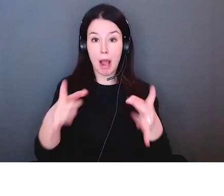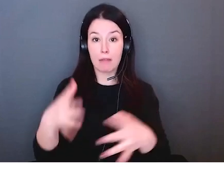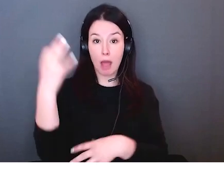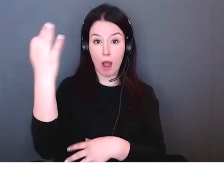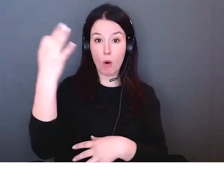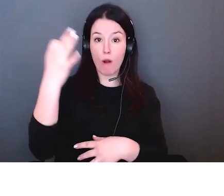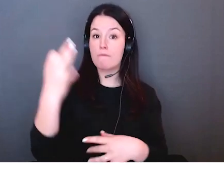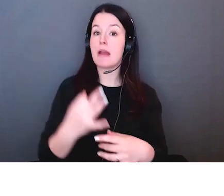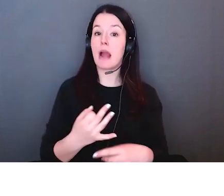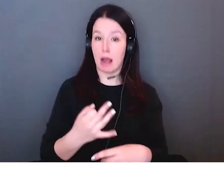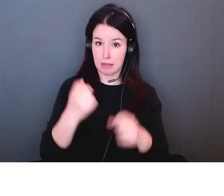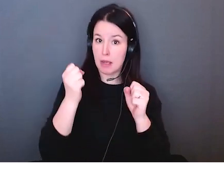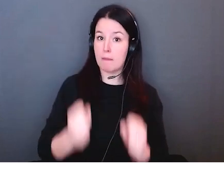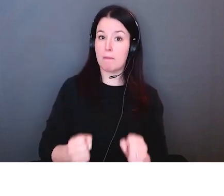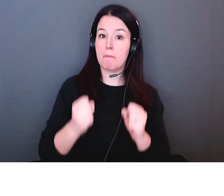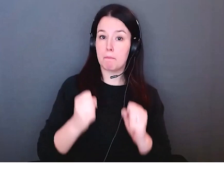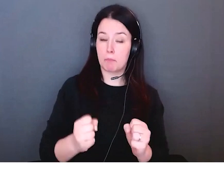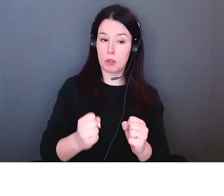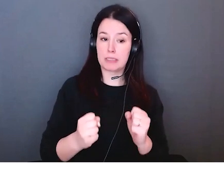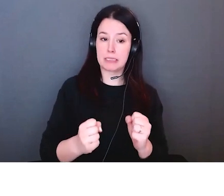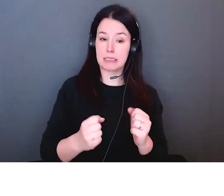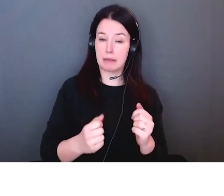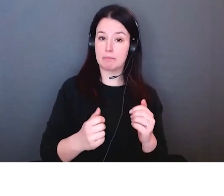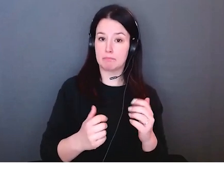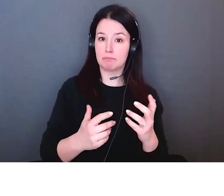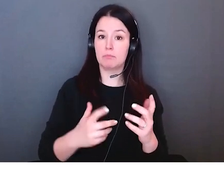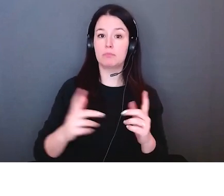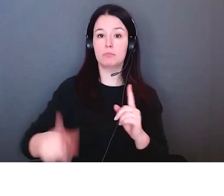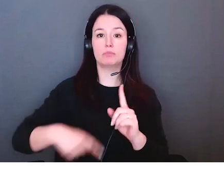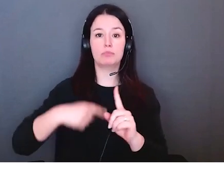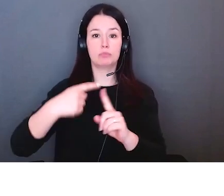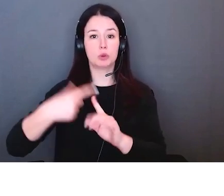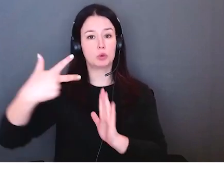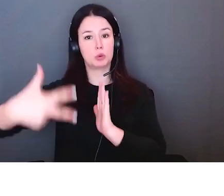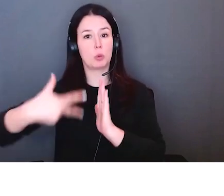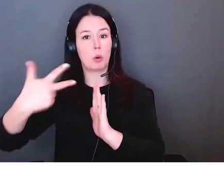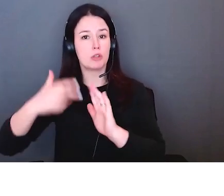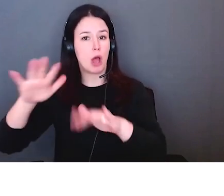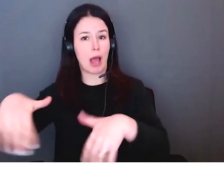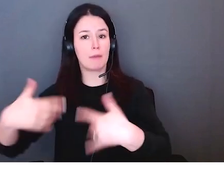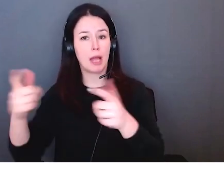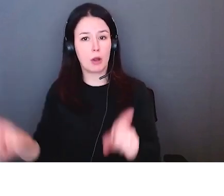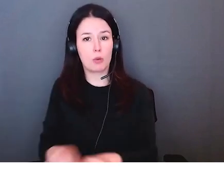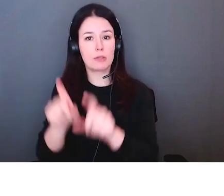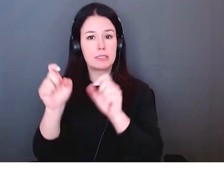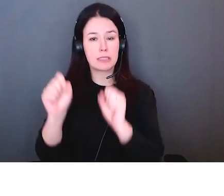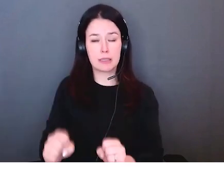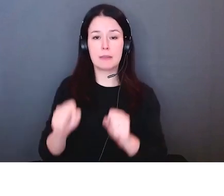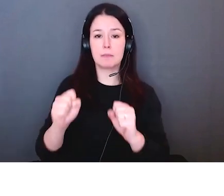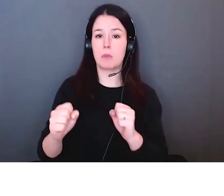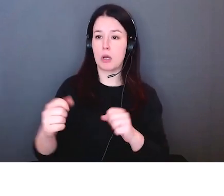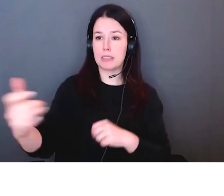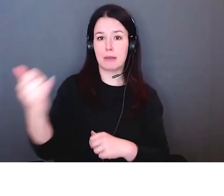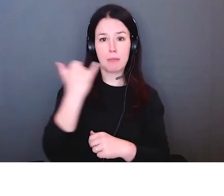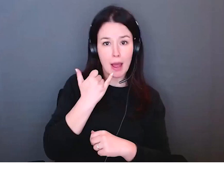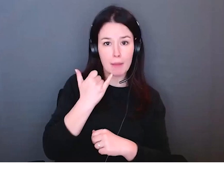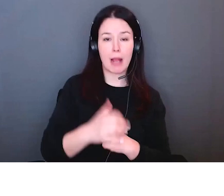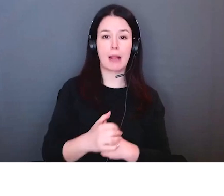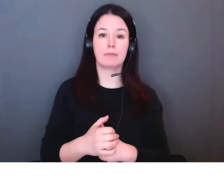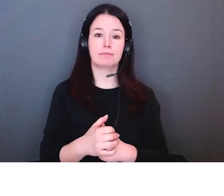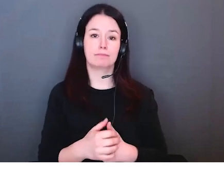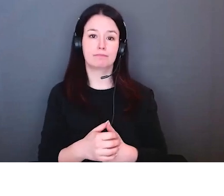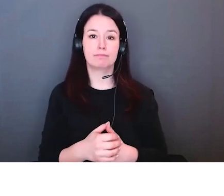notre équipe qui travaille derrière les coulisses s'assurera que tout message clé sera transmis.